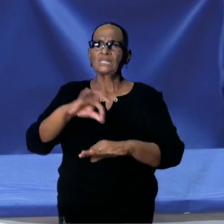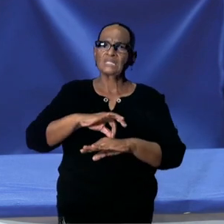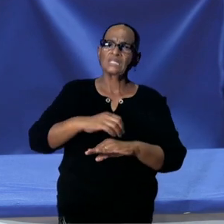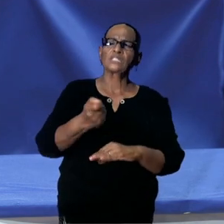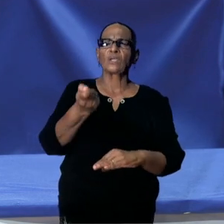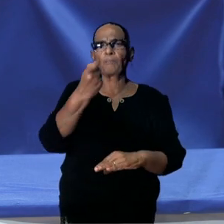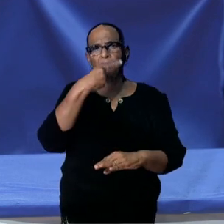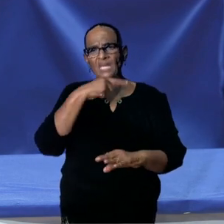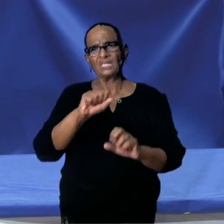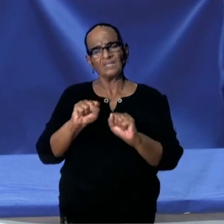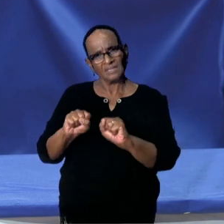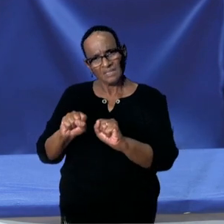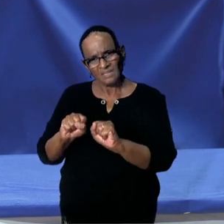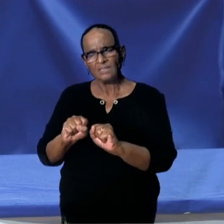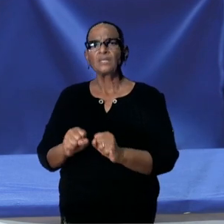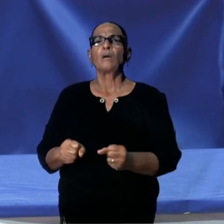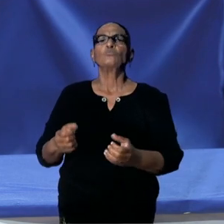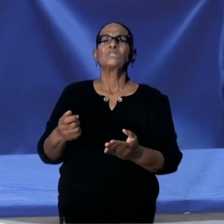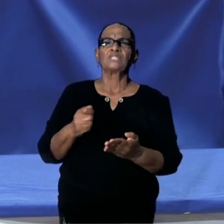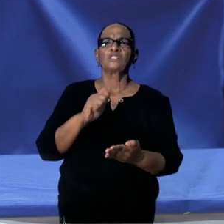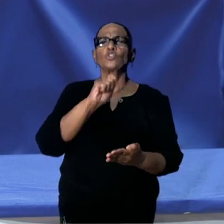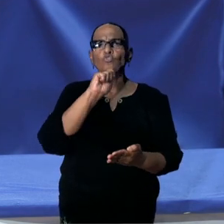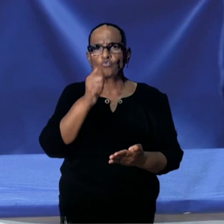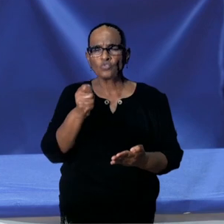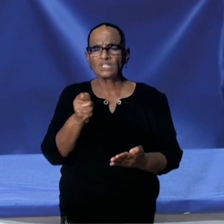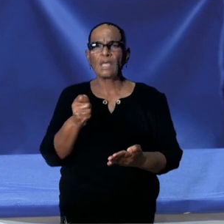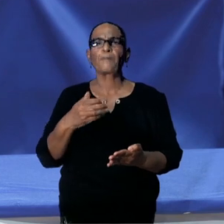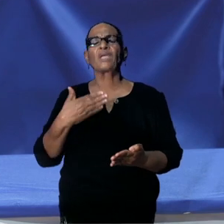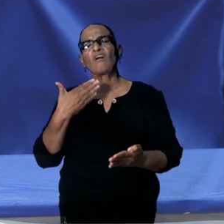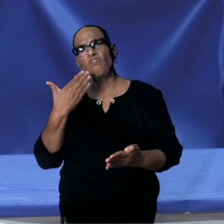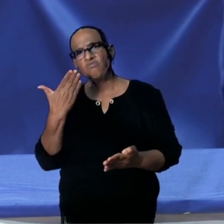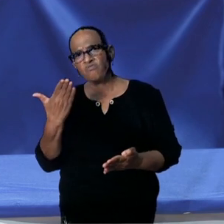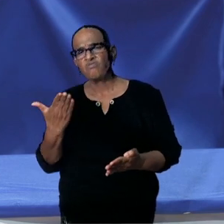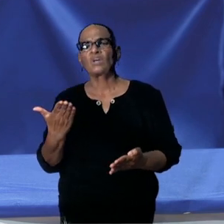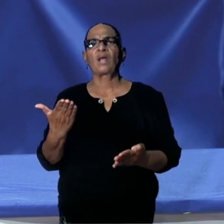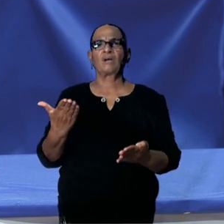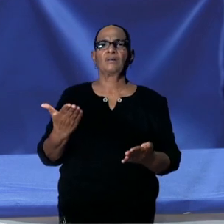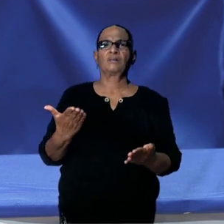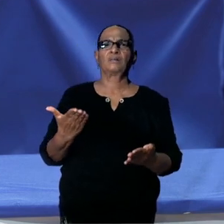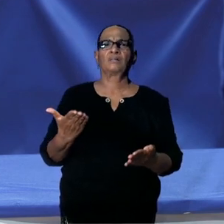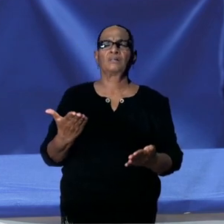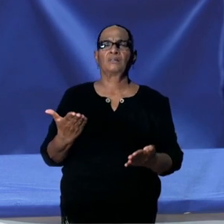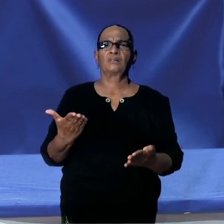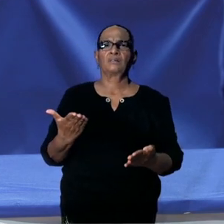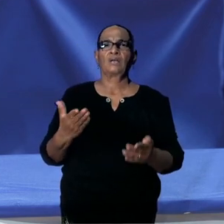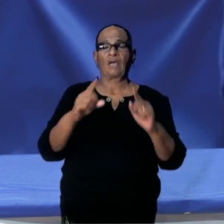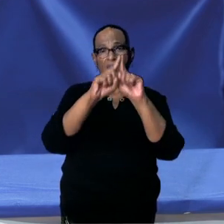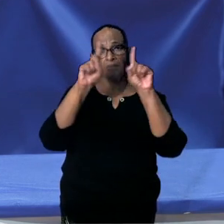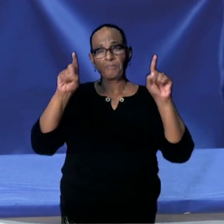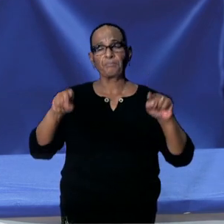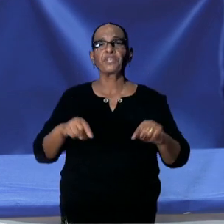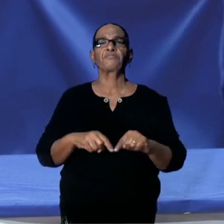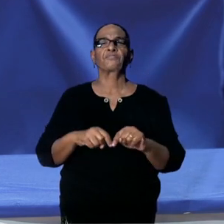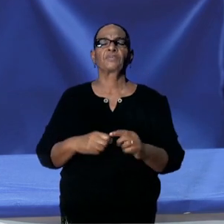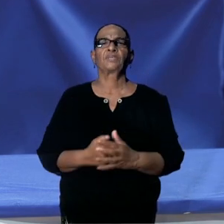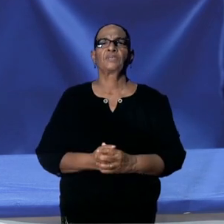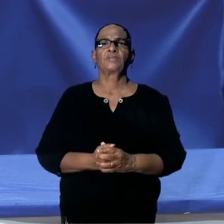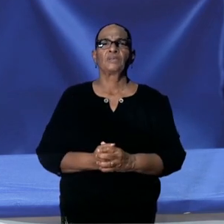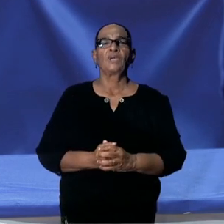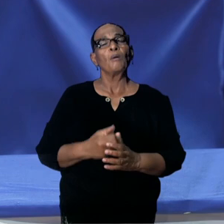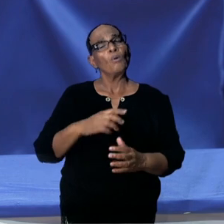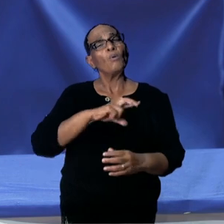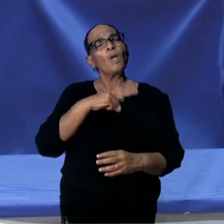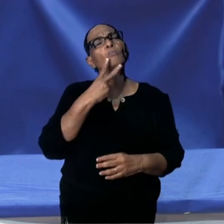dispensatie verleend wordt, dat is wel aangegeven in protestbrieven. En we moeten